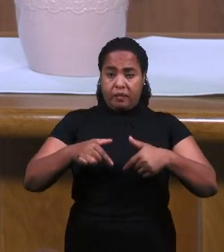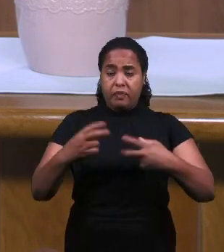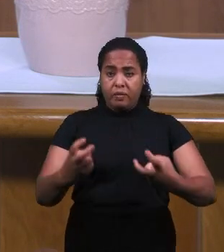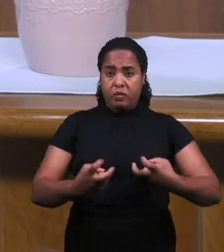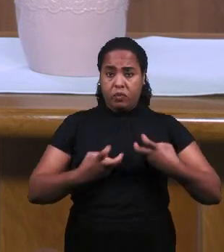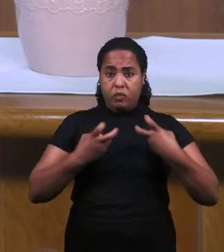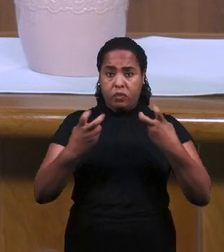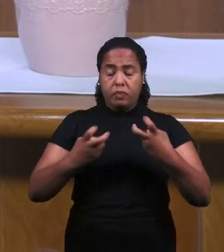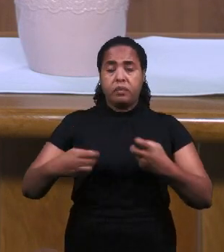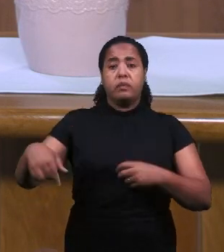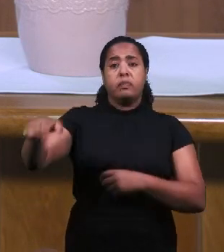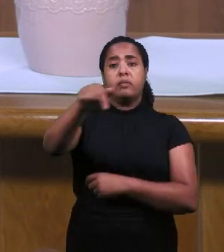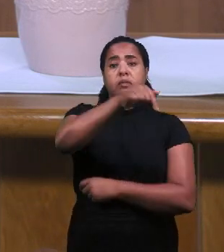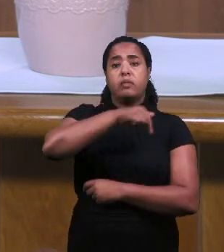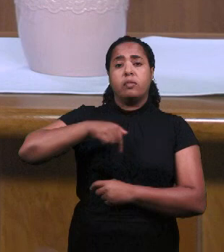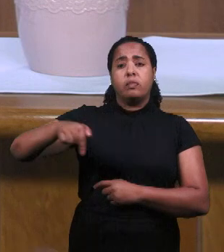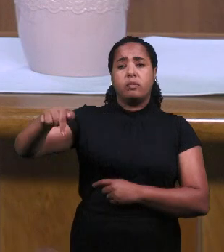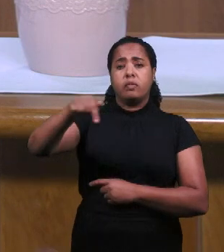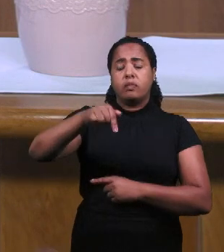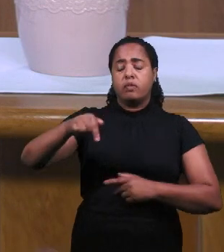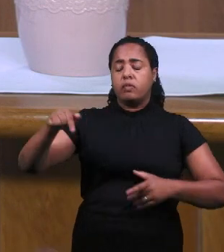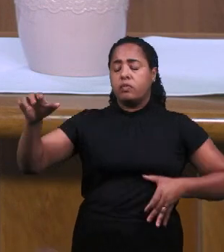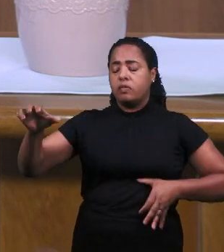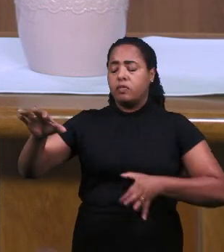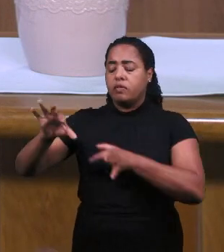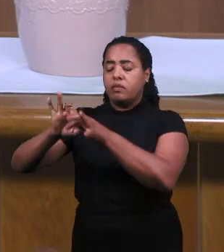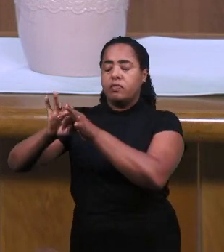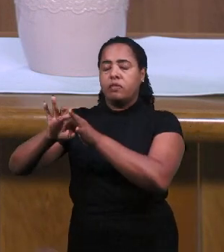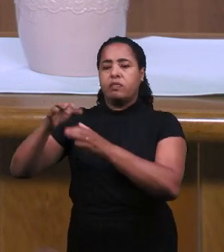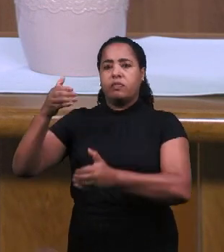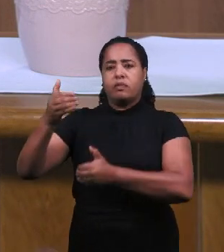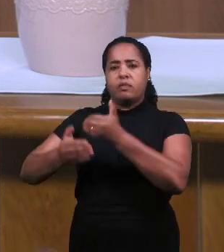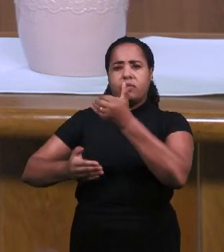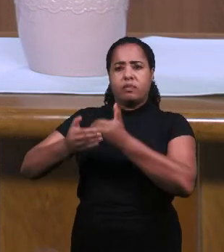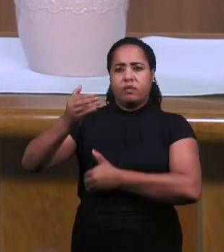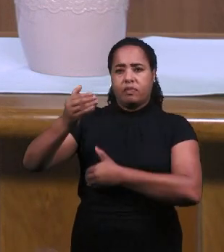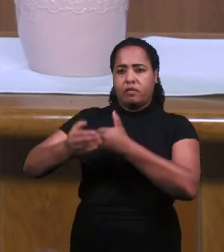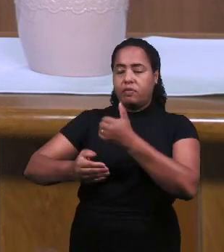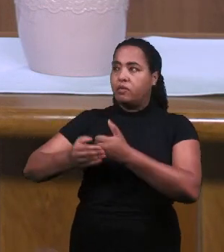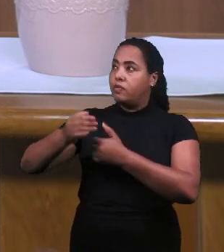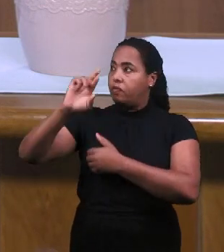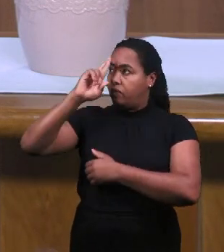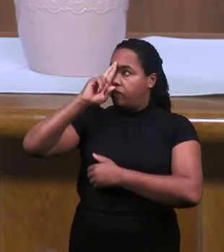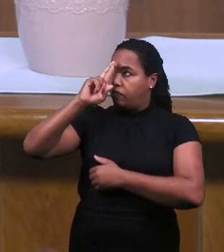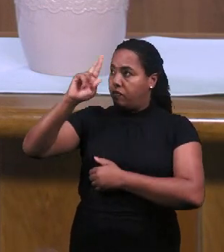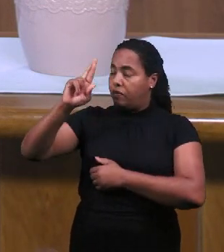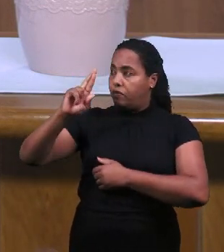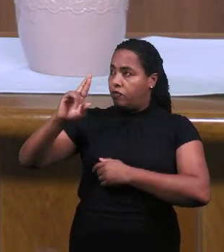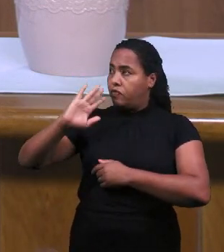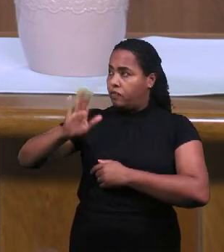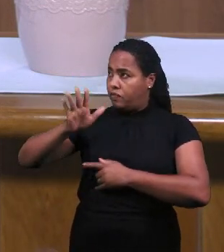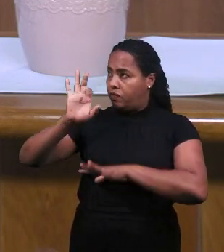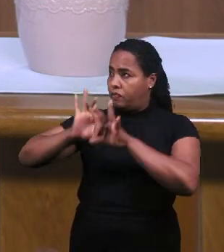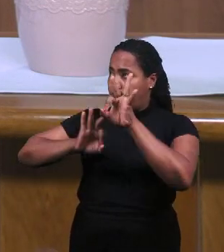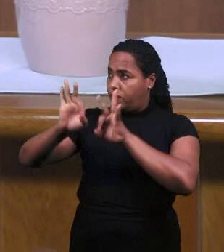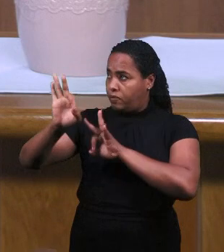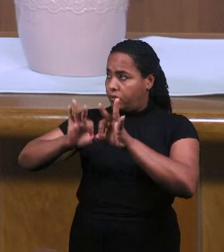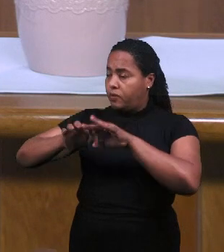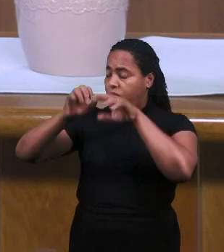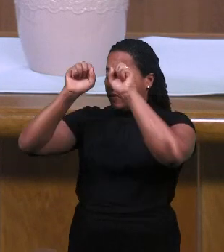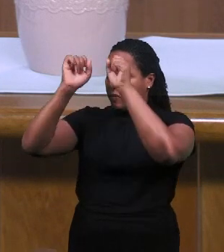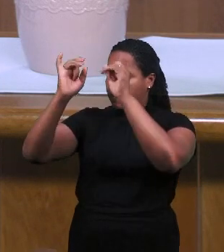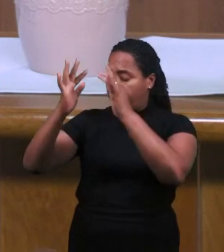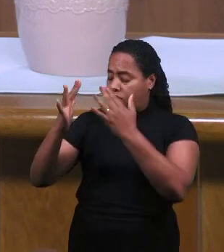акте, чтобы мы могли войти в Твое присутствие и получить благословение, которое Ты